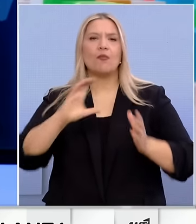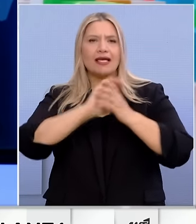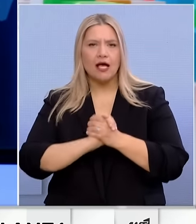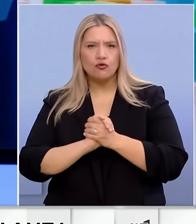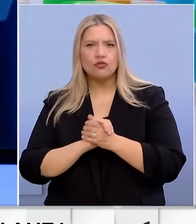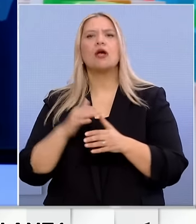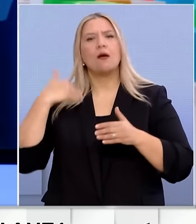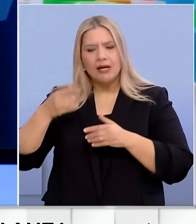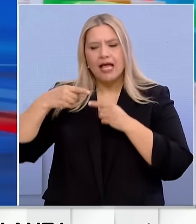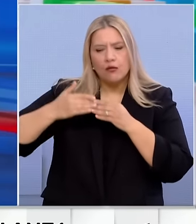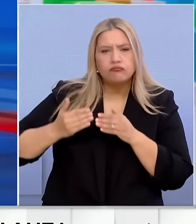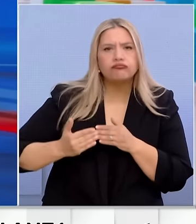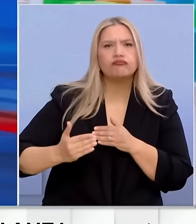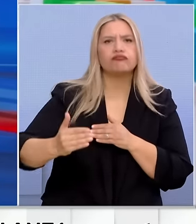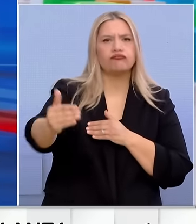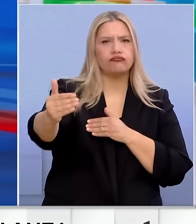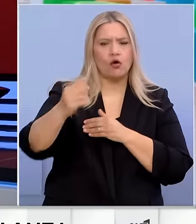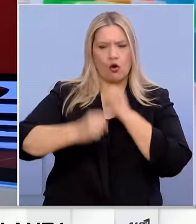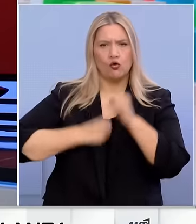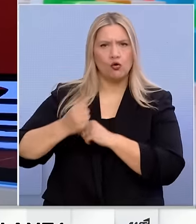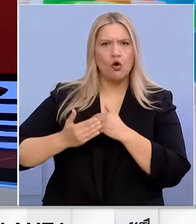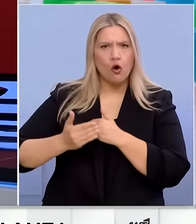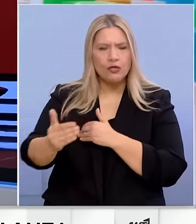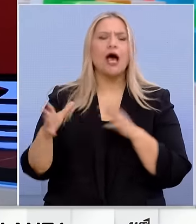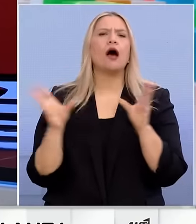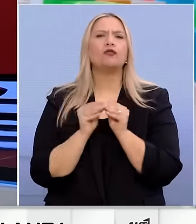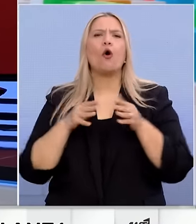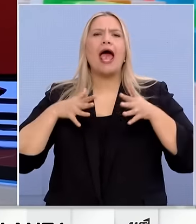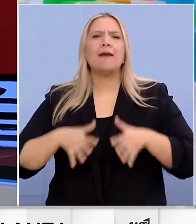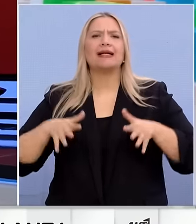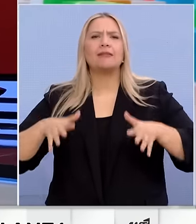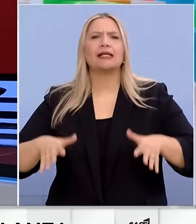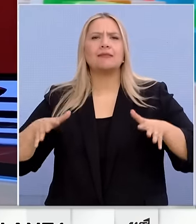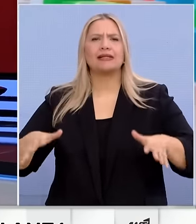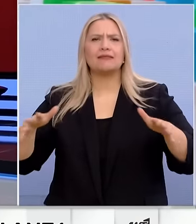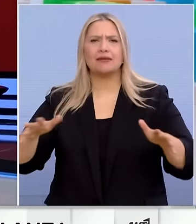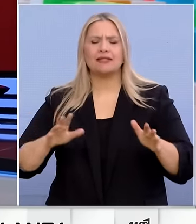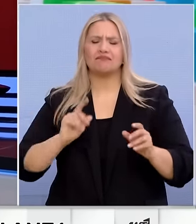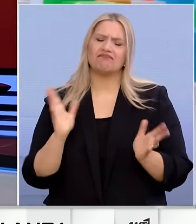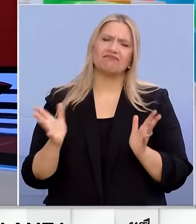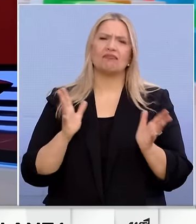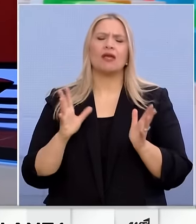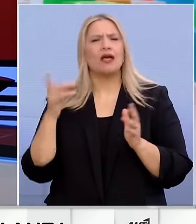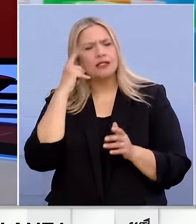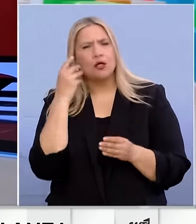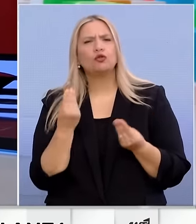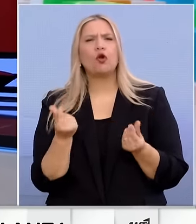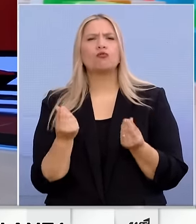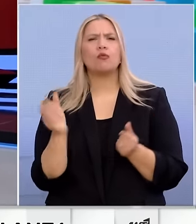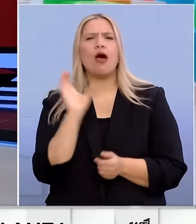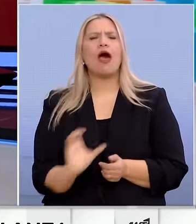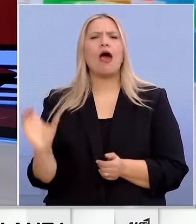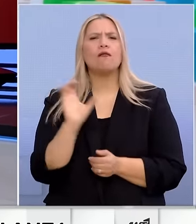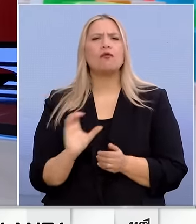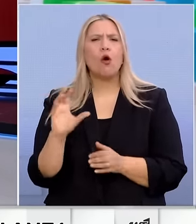με την επεκτατική πολιτική όπως είναι ο όρος στην πολιτική οικονομία τέλος πάντων, να μην μπερδεύω τους τηλεθεατές, με το ζεστό χρήμα που δίνει σε